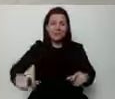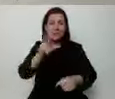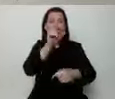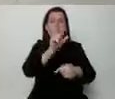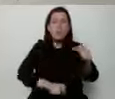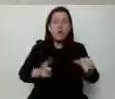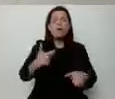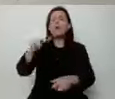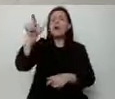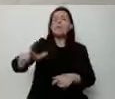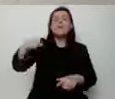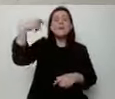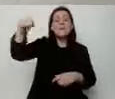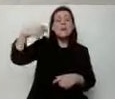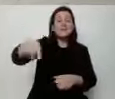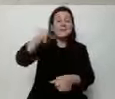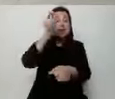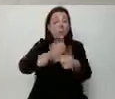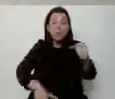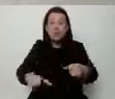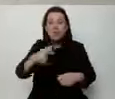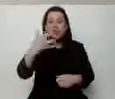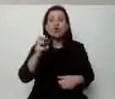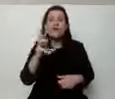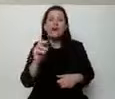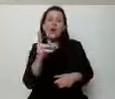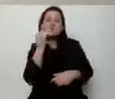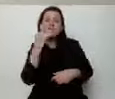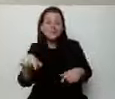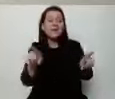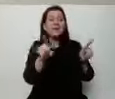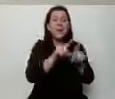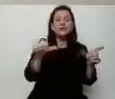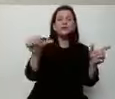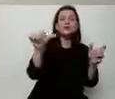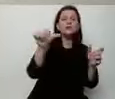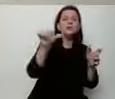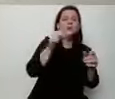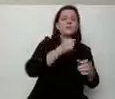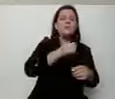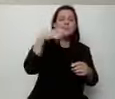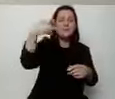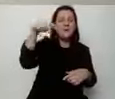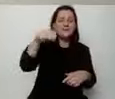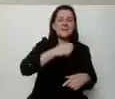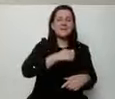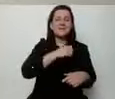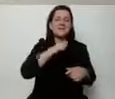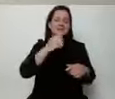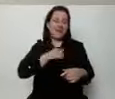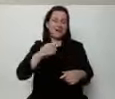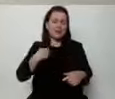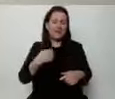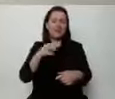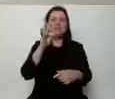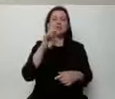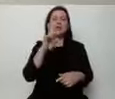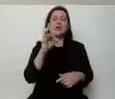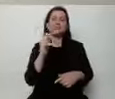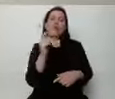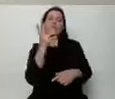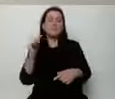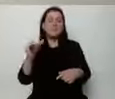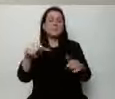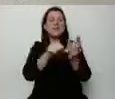Miasta Płocka, gospodarz, Pan Andrzej Nowakowski oraz Prezydent Miasta Stołecznego Warszawy, Rafał Trzaskowski, kandydat na Prezydenta Rzeczypospolitej